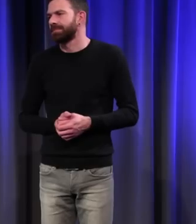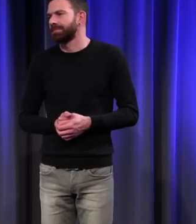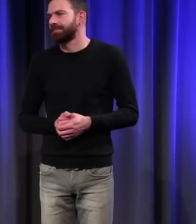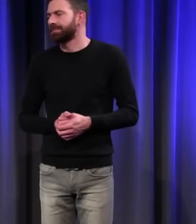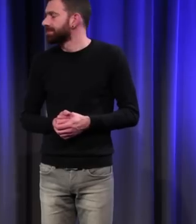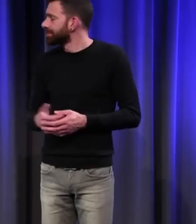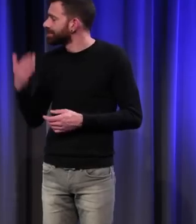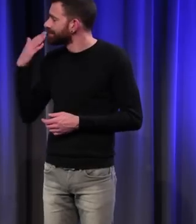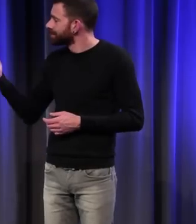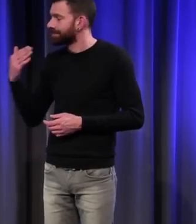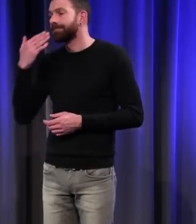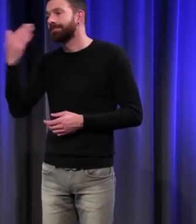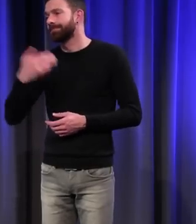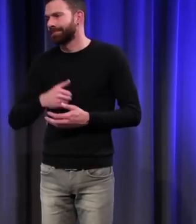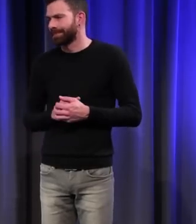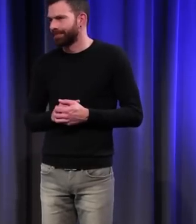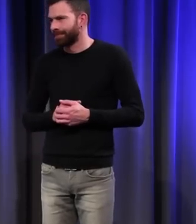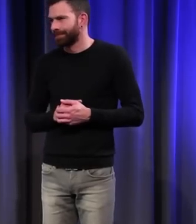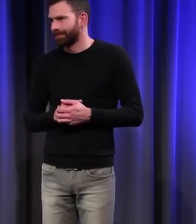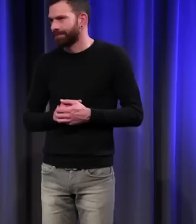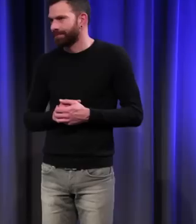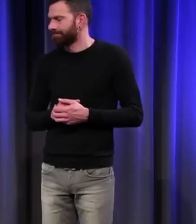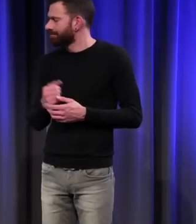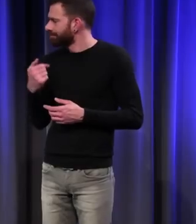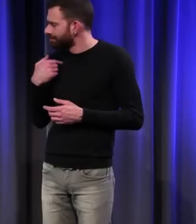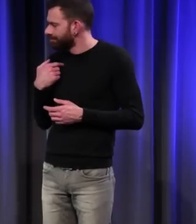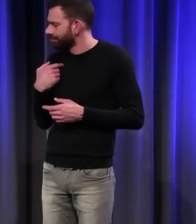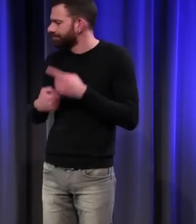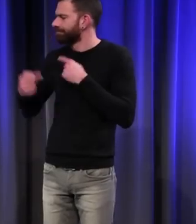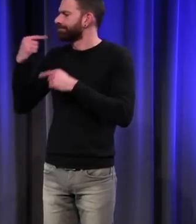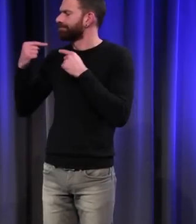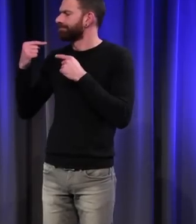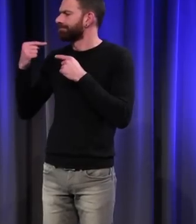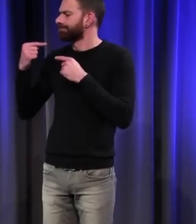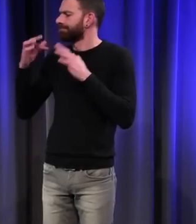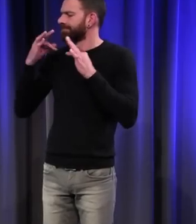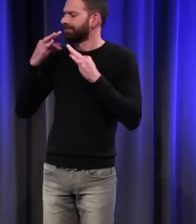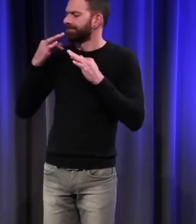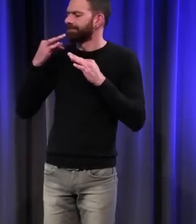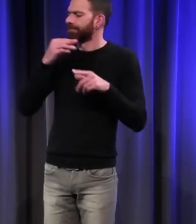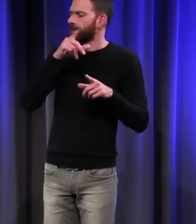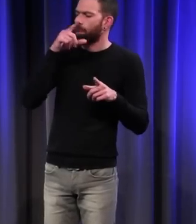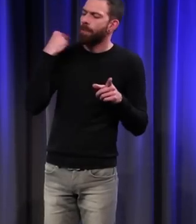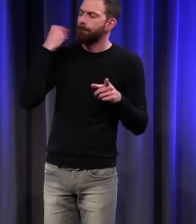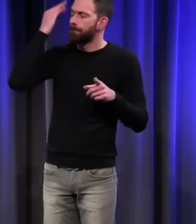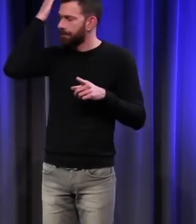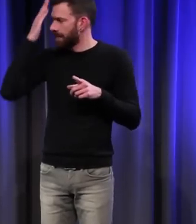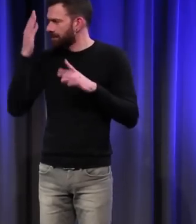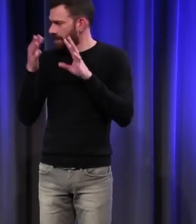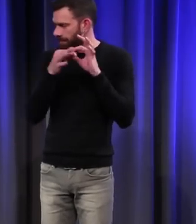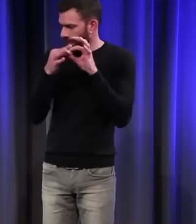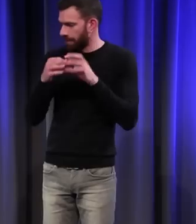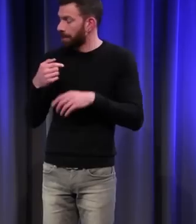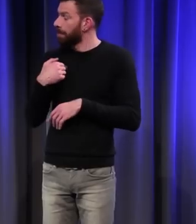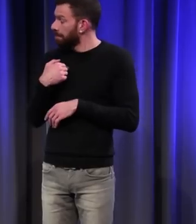Oui, bonsoir. Bonsoir. Je vais revenir au rapport entre les animaux et l'homme au Moyen Âge. J'ai beaucoup